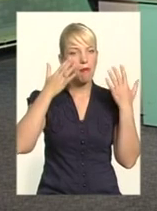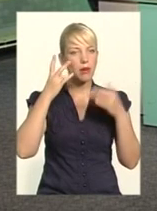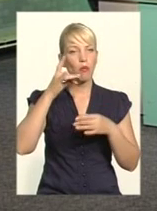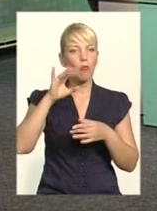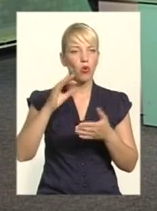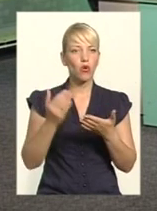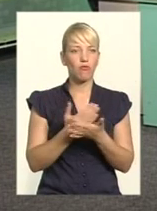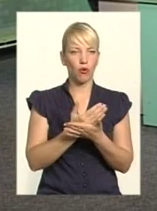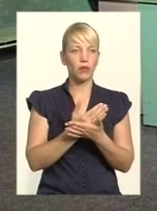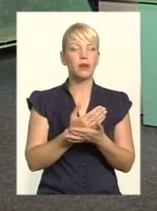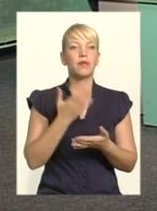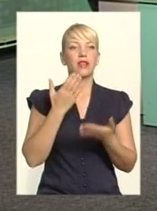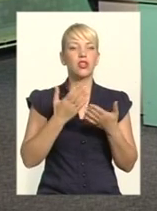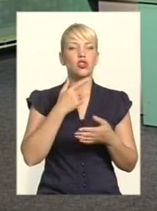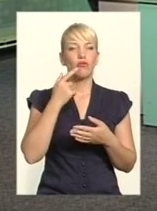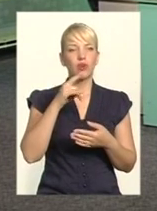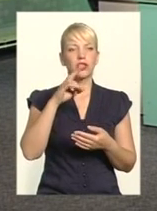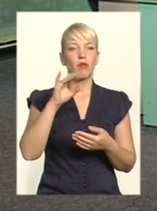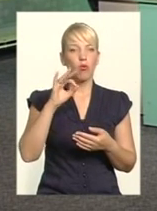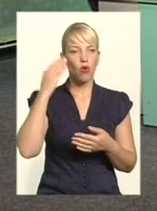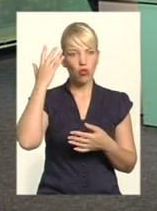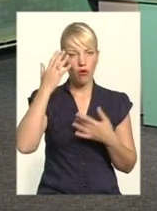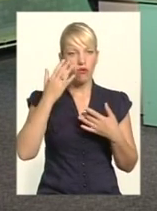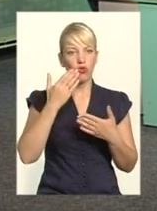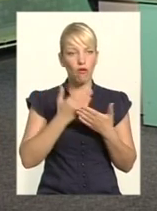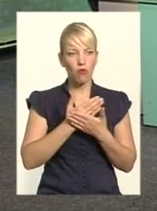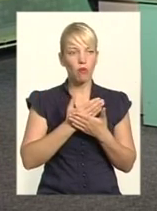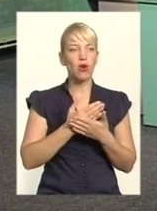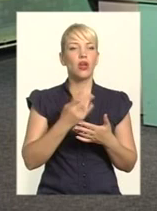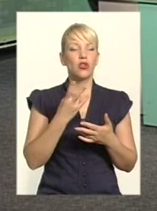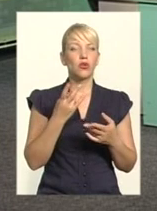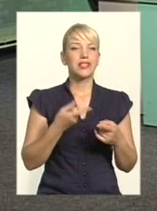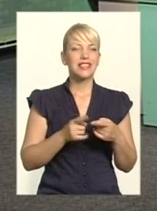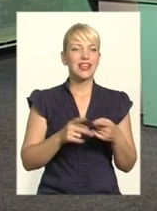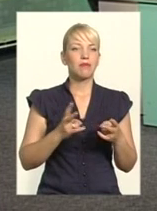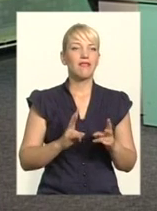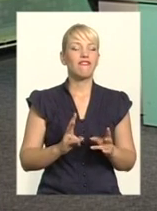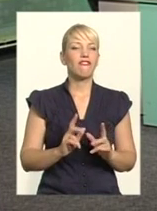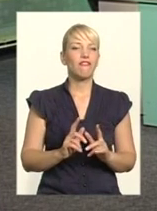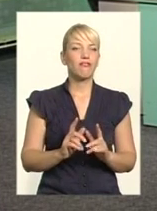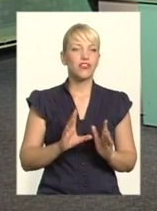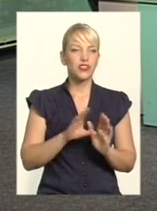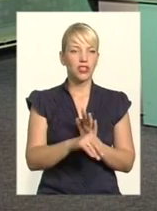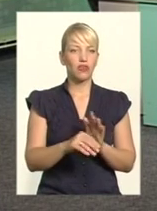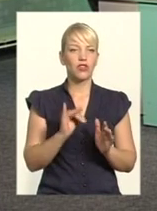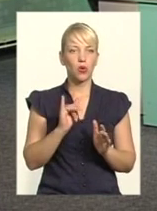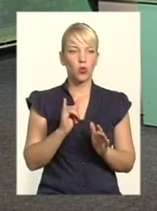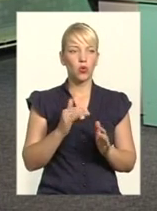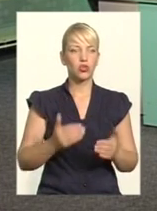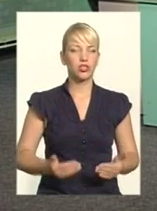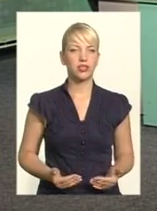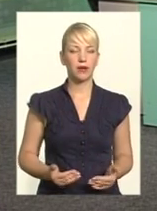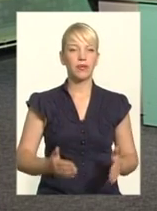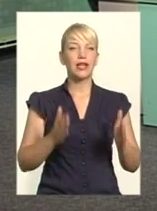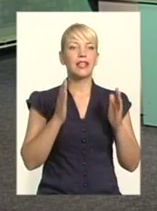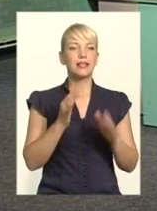ми насправді маємо реально втілювати це в життя, кожен з нас це має втілювати в життя, по-новому мислити. Тому потужна, тільки при сильних лідерах,